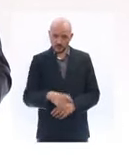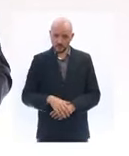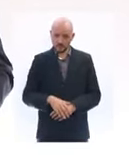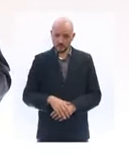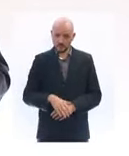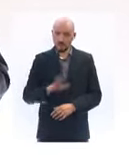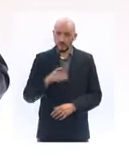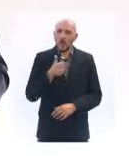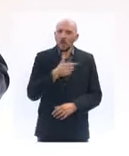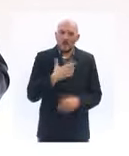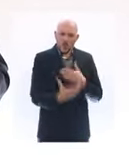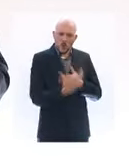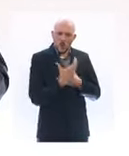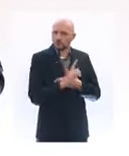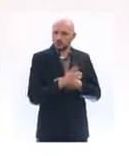'ennemi, c'est le virus.